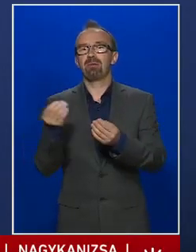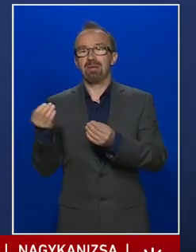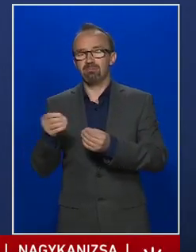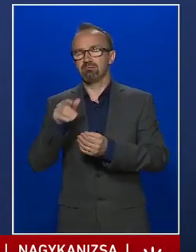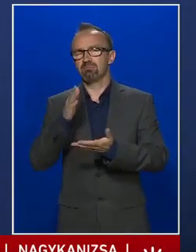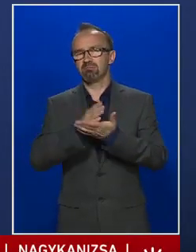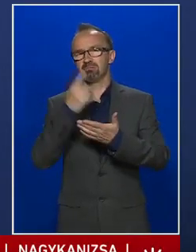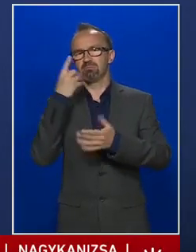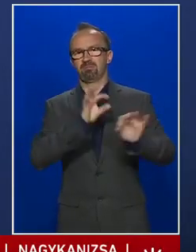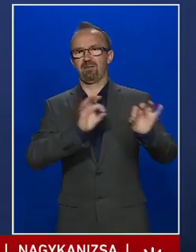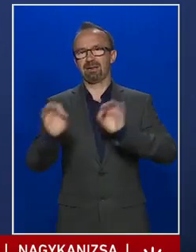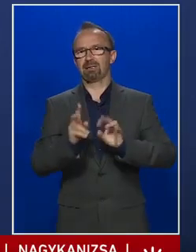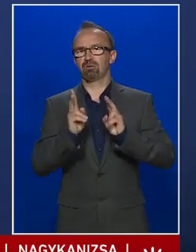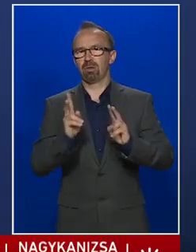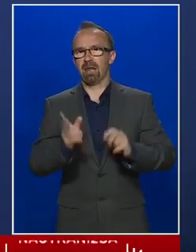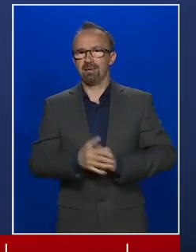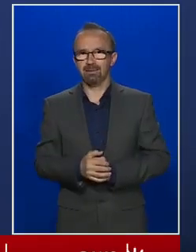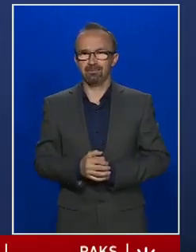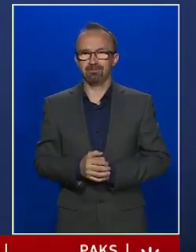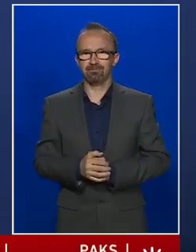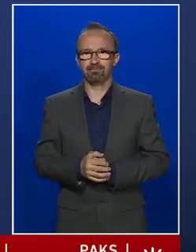erre is fel tud készülni.